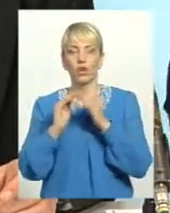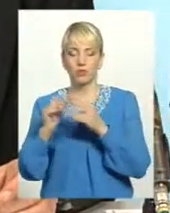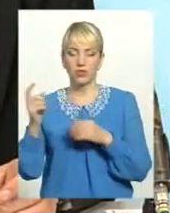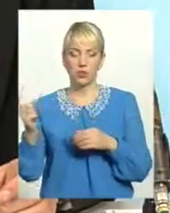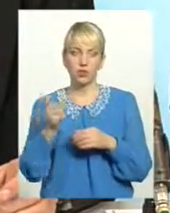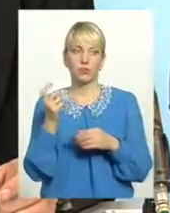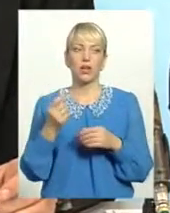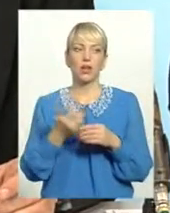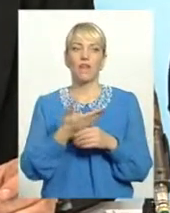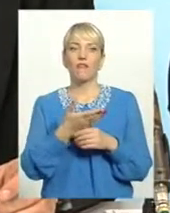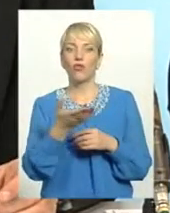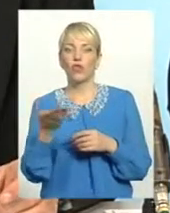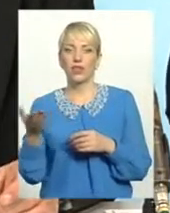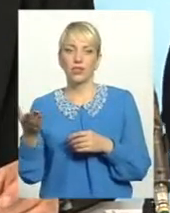Вони,